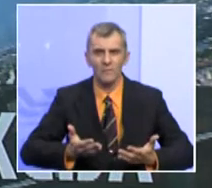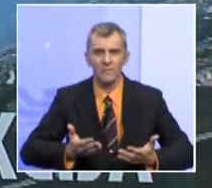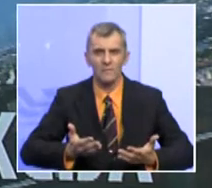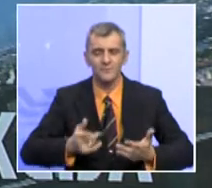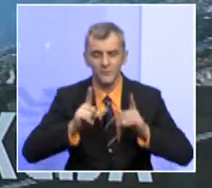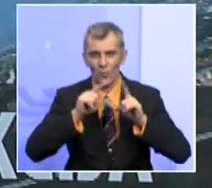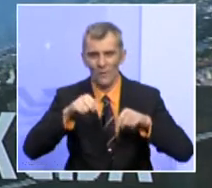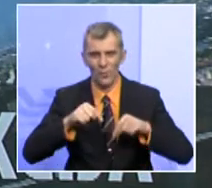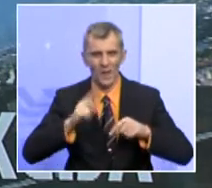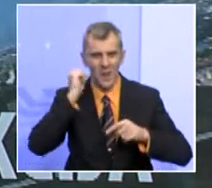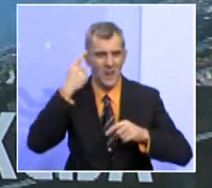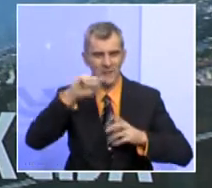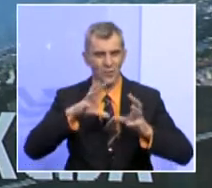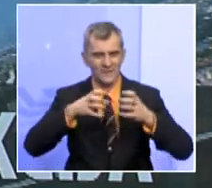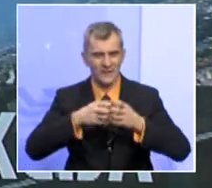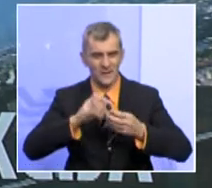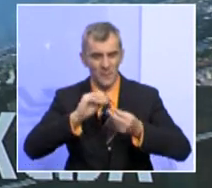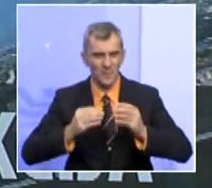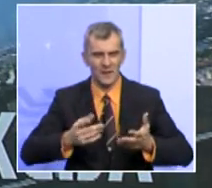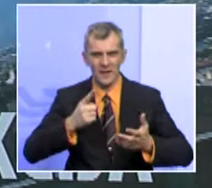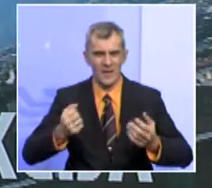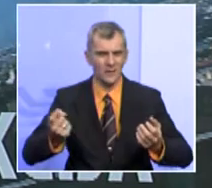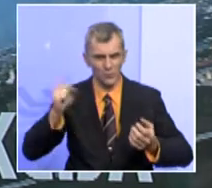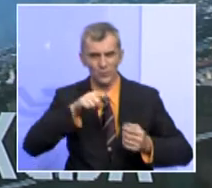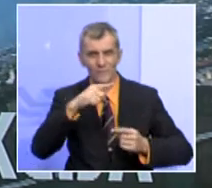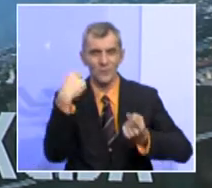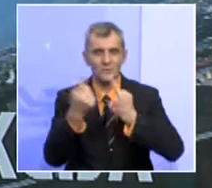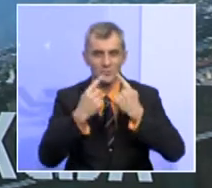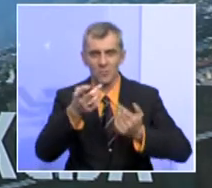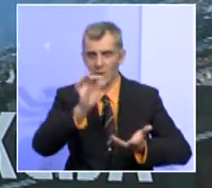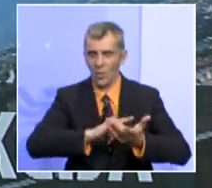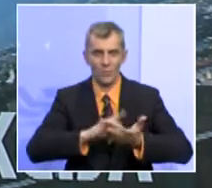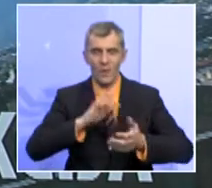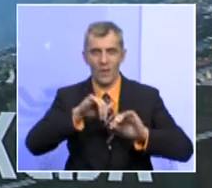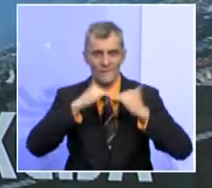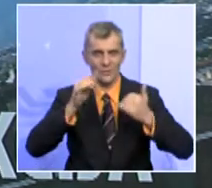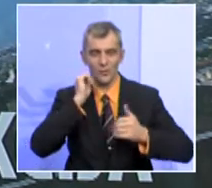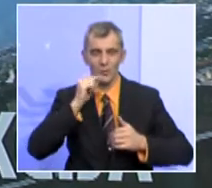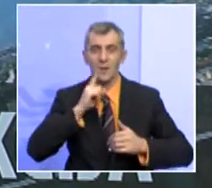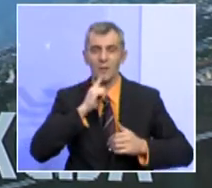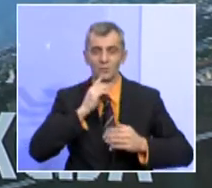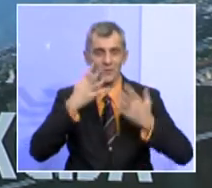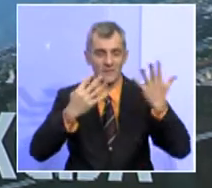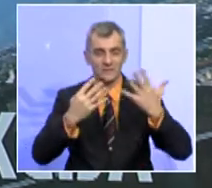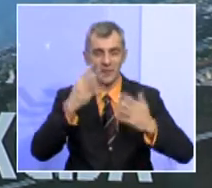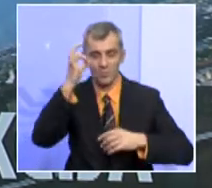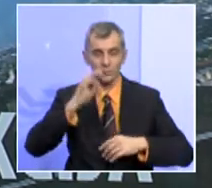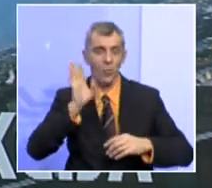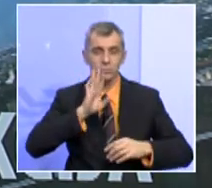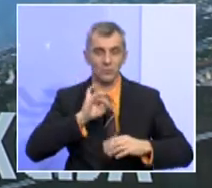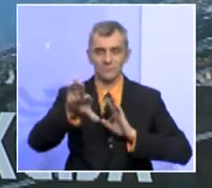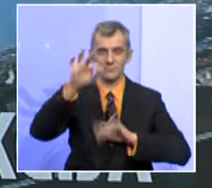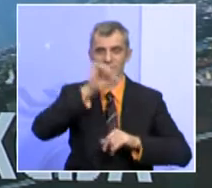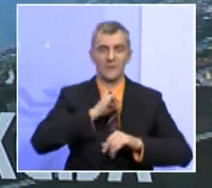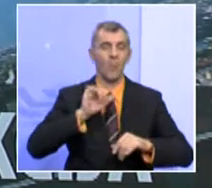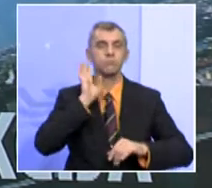složenoj nacionalnoj zajednici dovesti se u takvu situaciju, pa normalno da će onda vijeća roditelja koja su 90% bošnjačka i zabrati